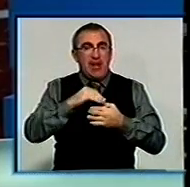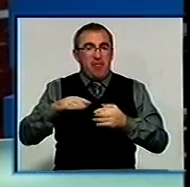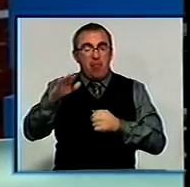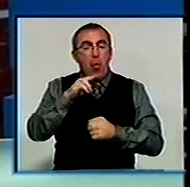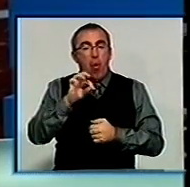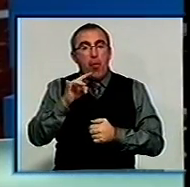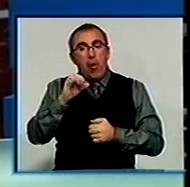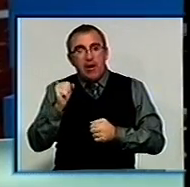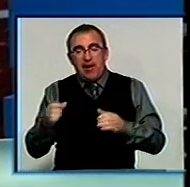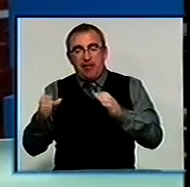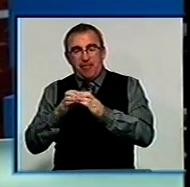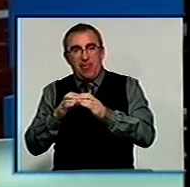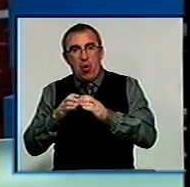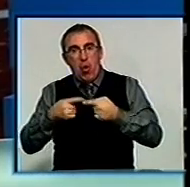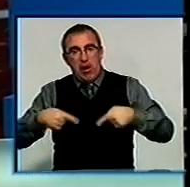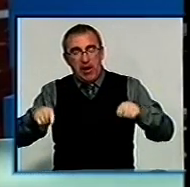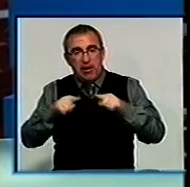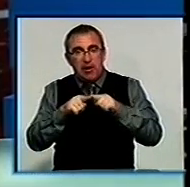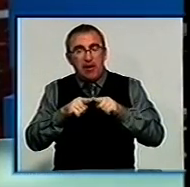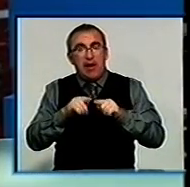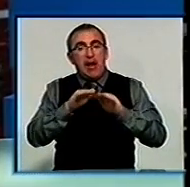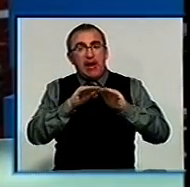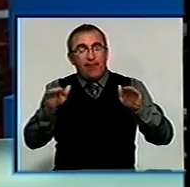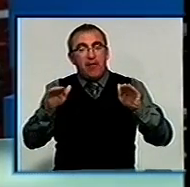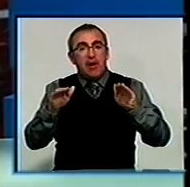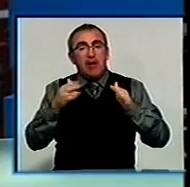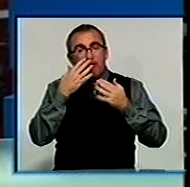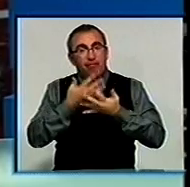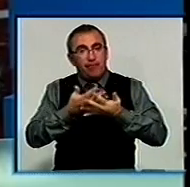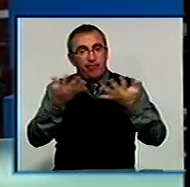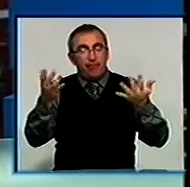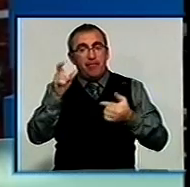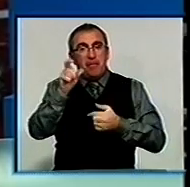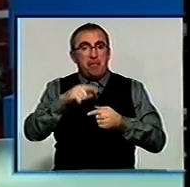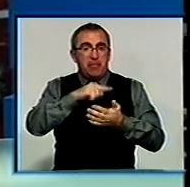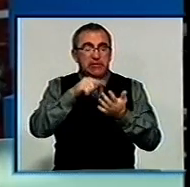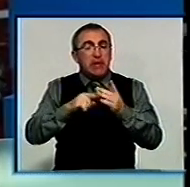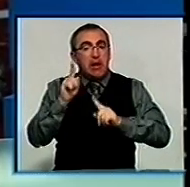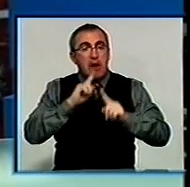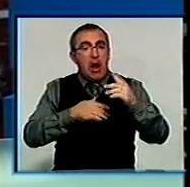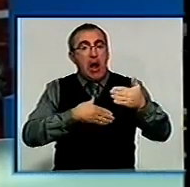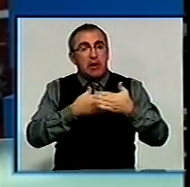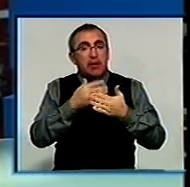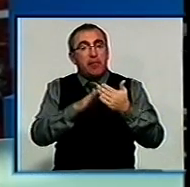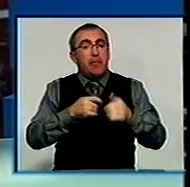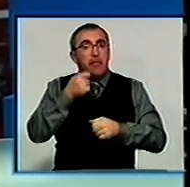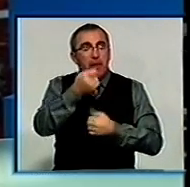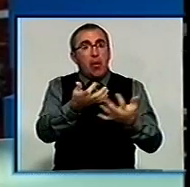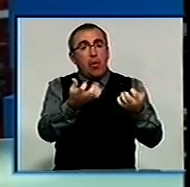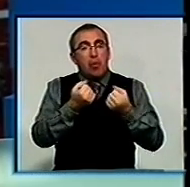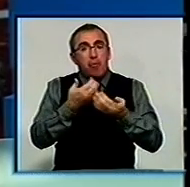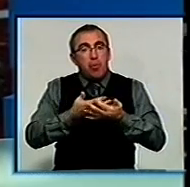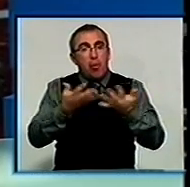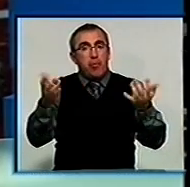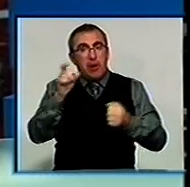«Опора» та партнерських організацій, аналізували рівень відкритості, прозорості і підзвітності міських рад. Активісти подавали запити на отримання публічної